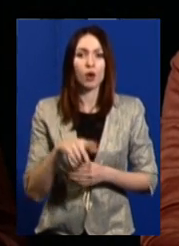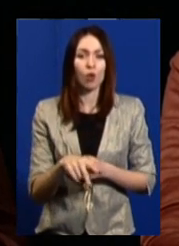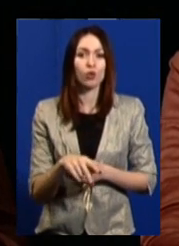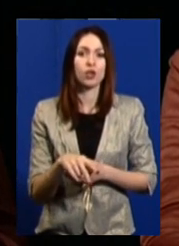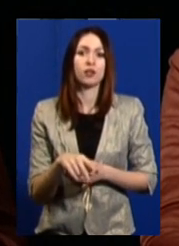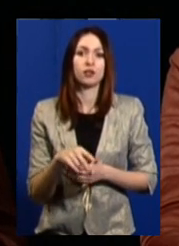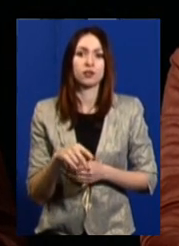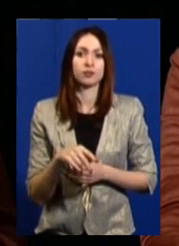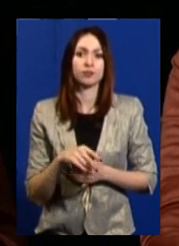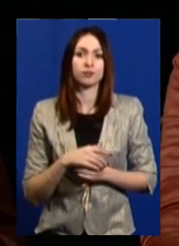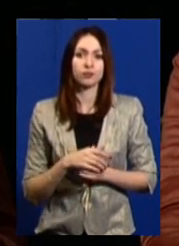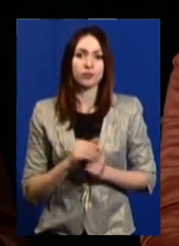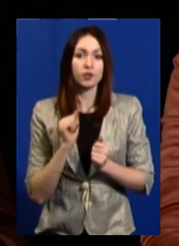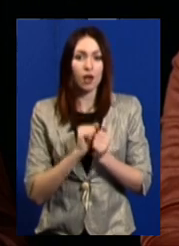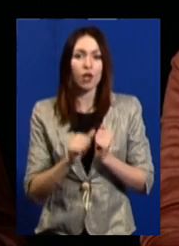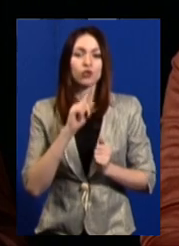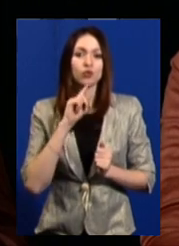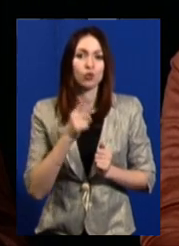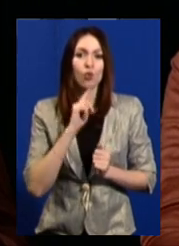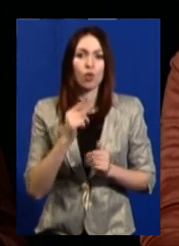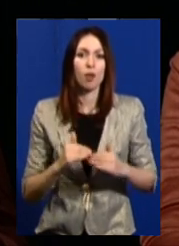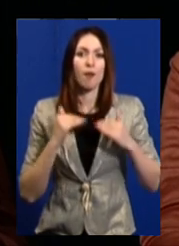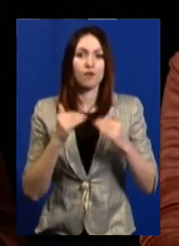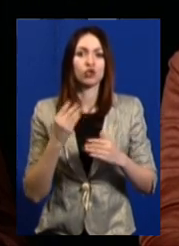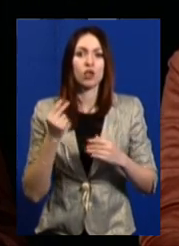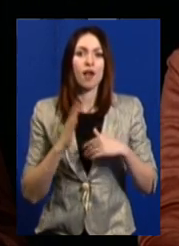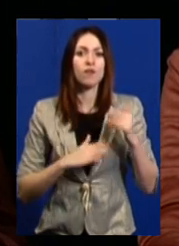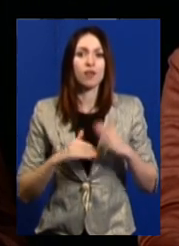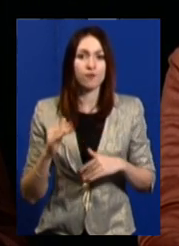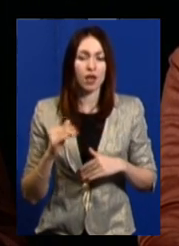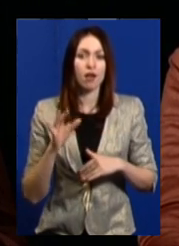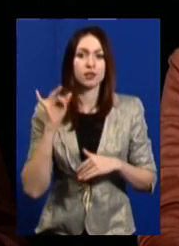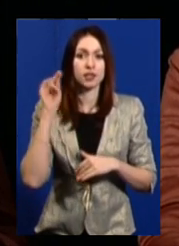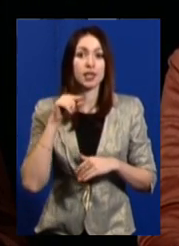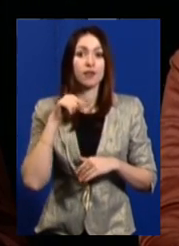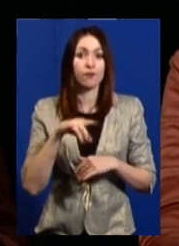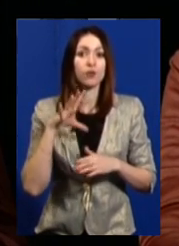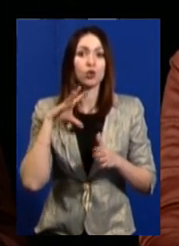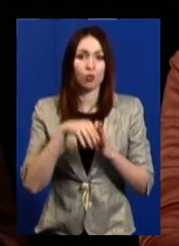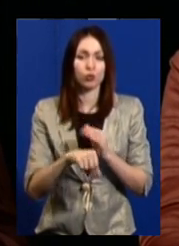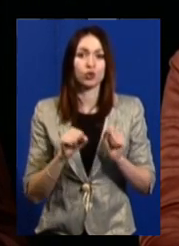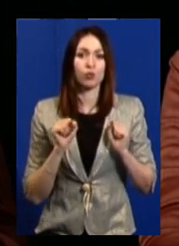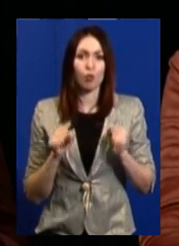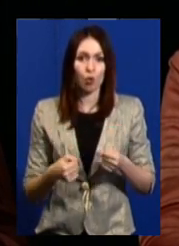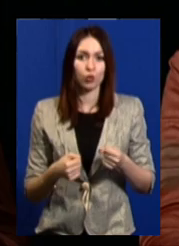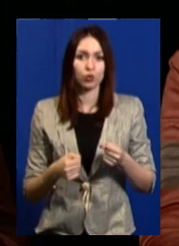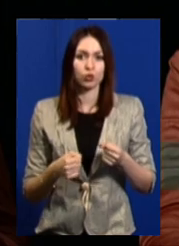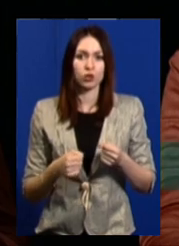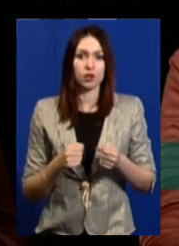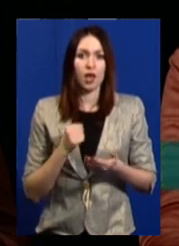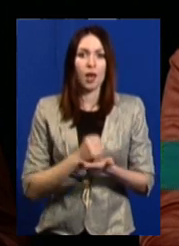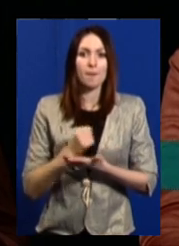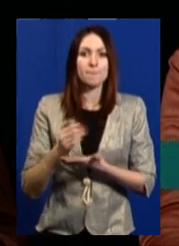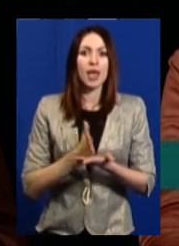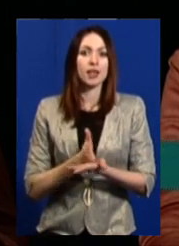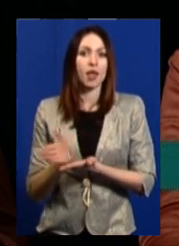кожен рік підвищення кваліфікацій і у тому числі можуть перенаправляти.